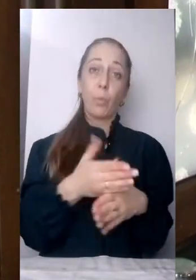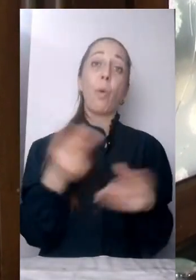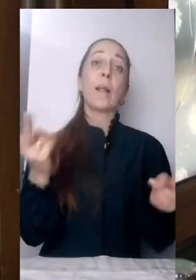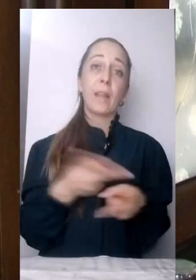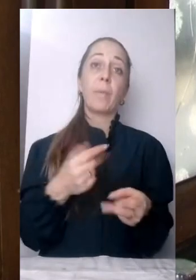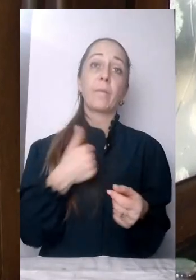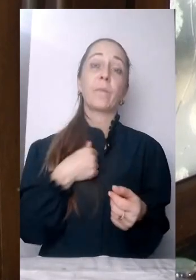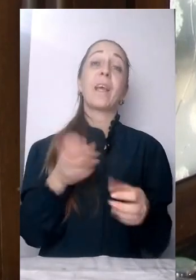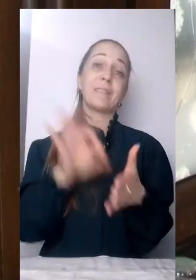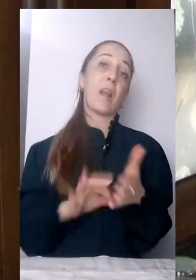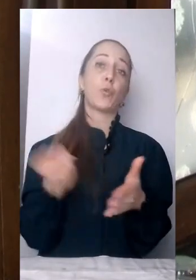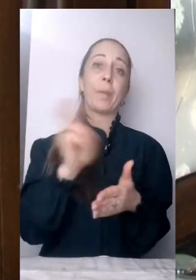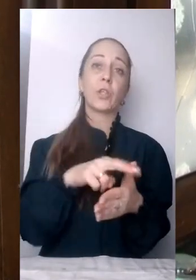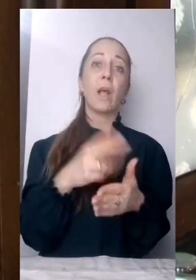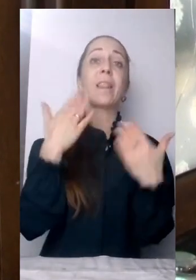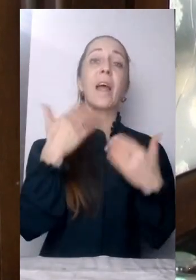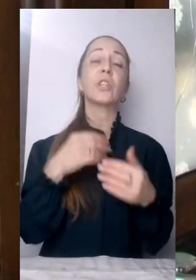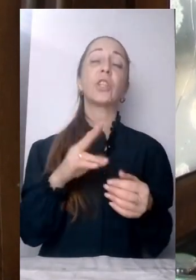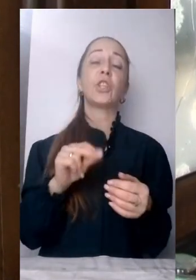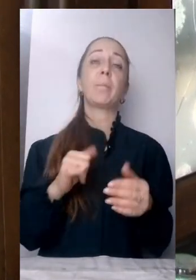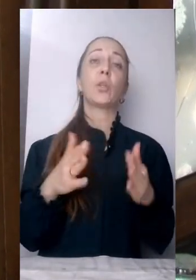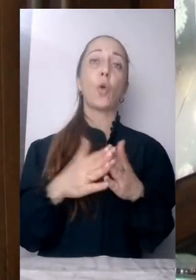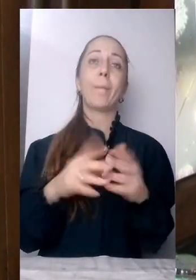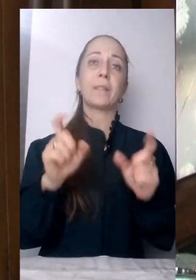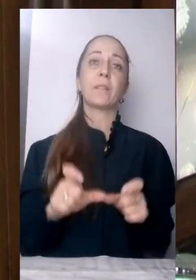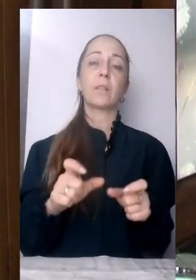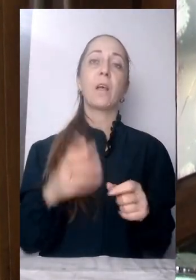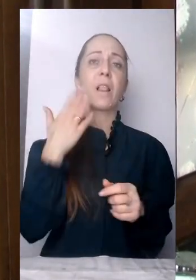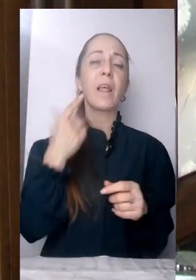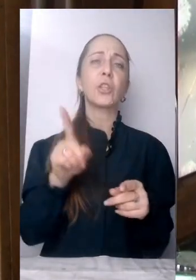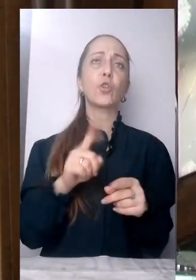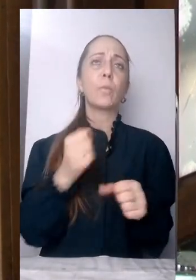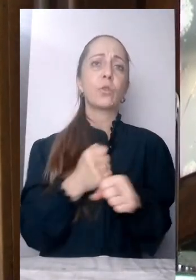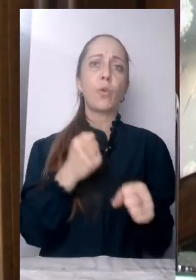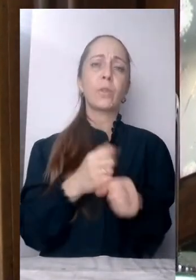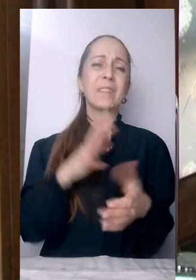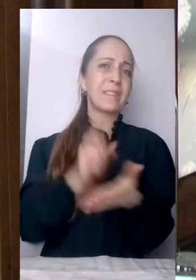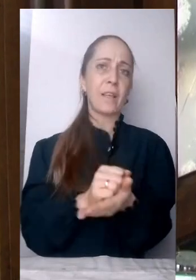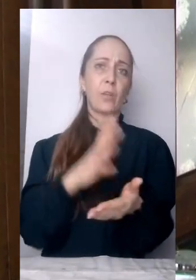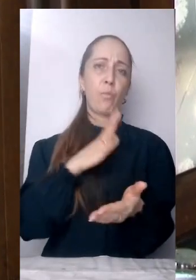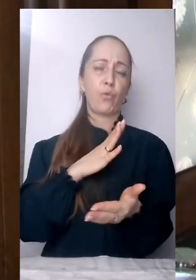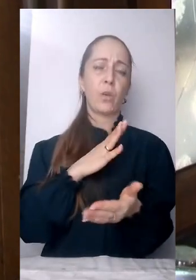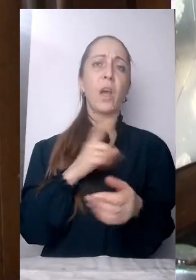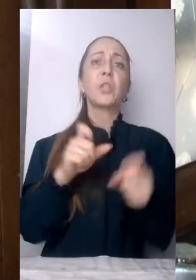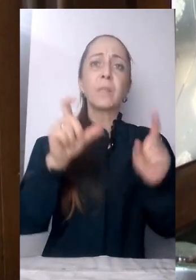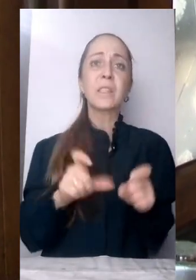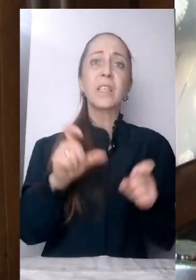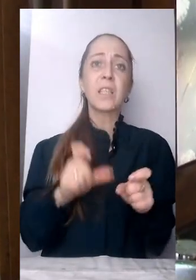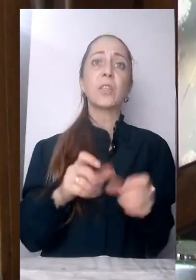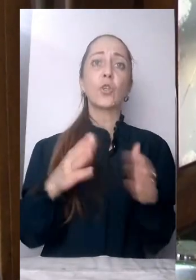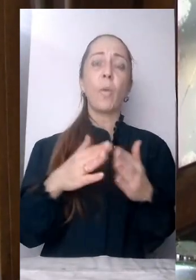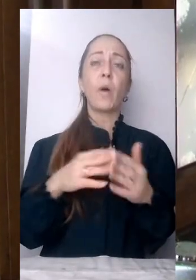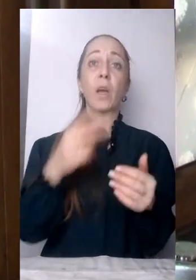легше, чим вдома сидіти. Легше щось робити, будь зайнятим, чим сидіти вдома, все время дивитися ці новини страшні.